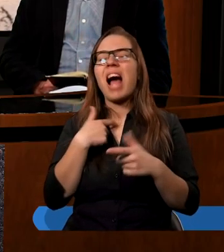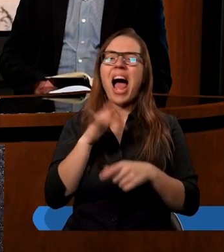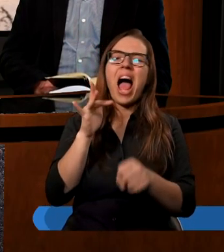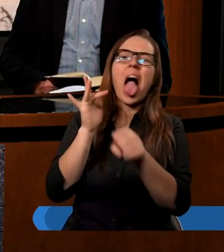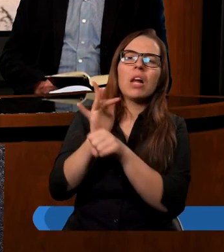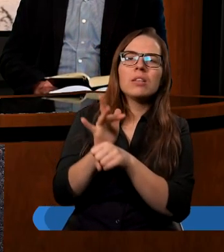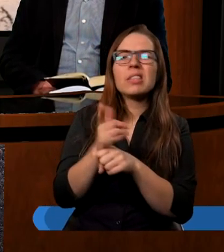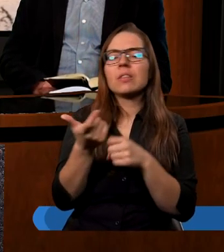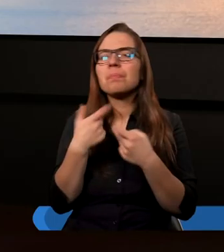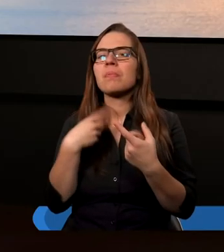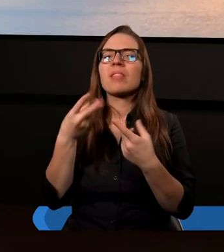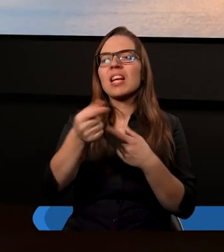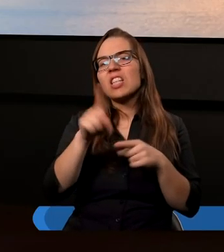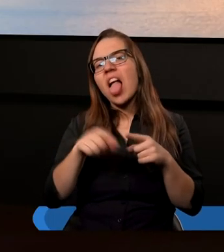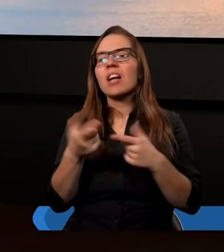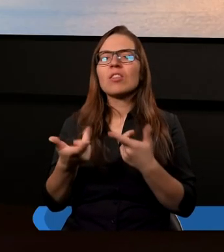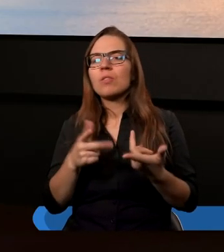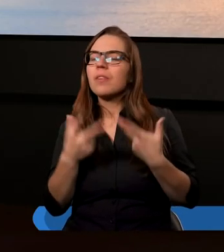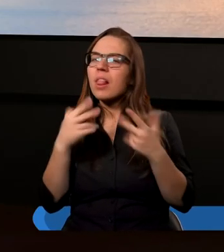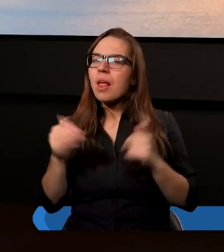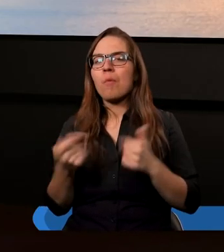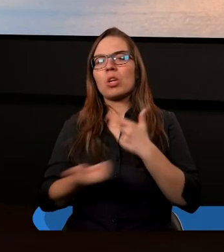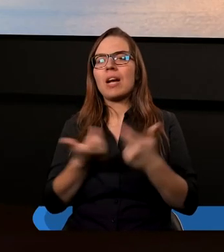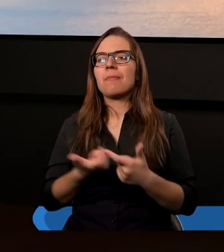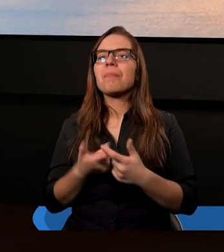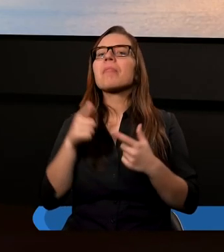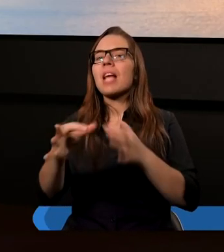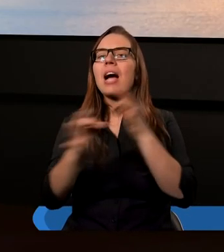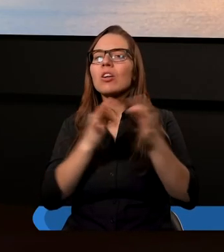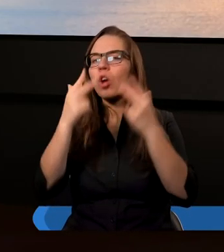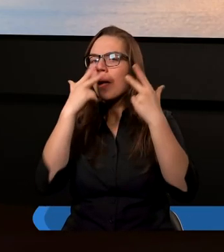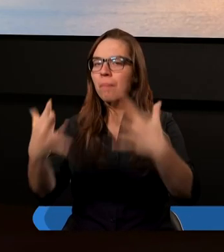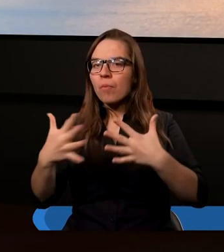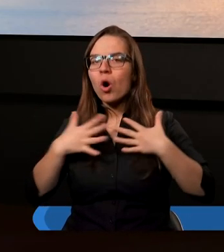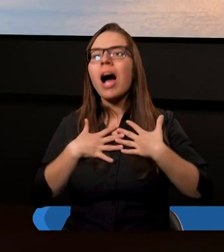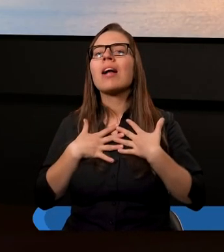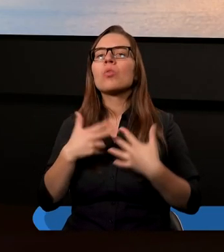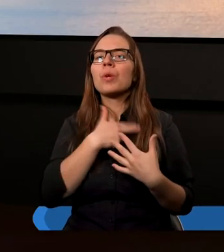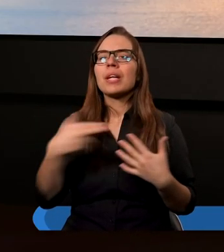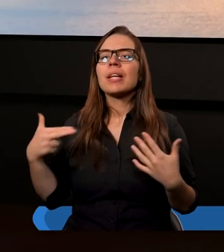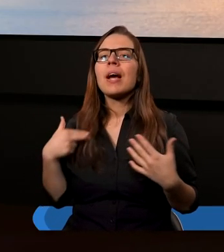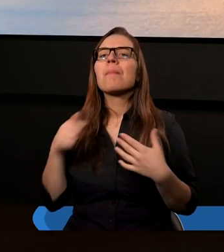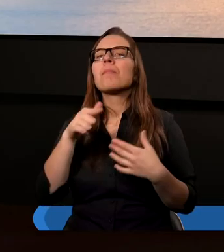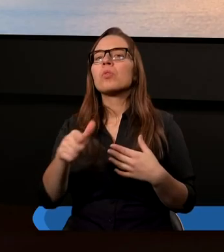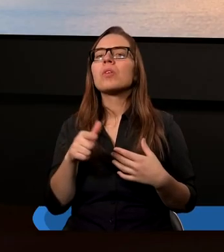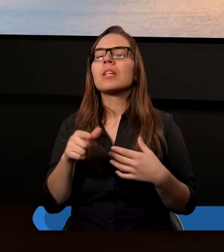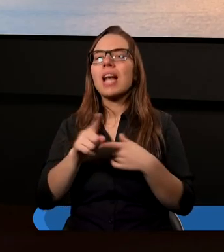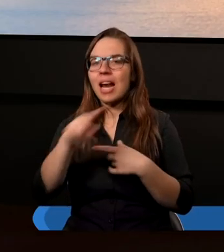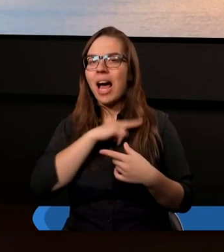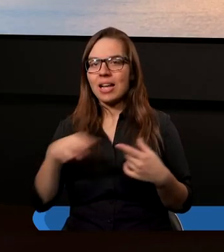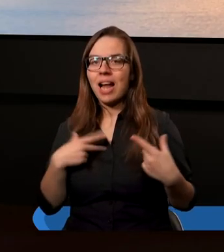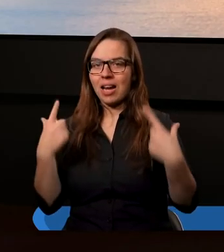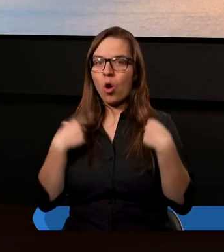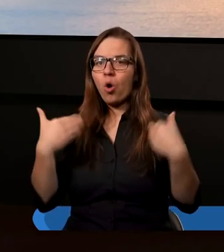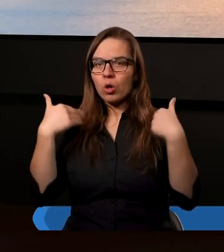inaczej, że więcej dałem. Tak, to jest istotne, żebyśmy rozumieli też, że ta historia pokazuje nam, że mogą być dla nas